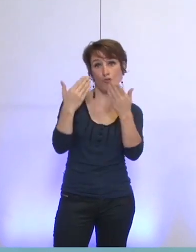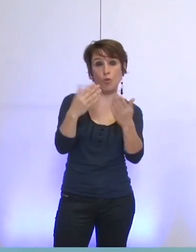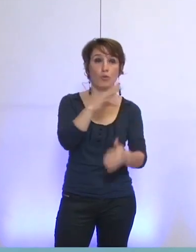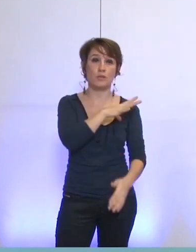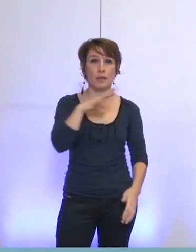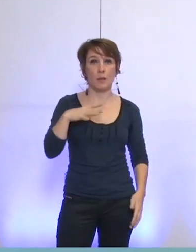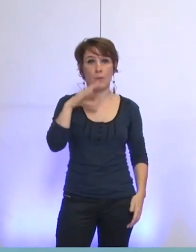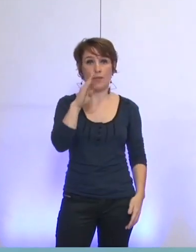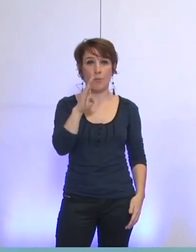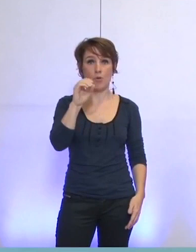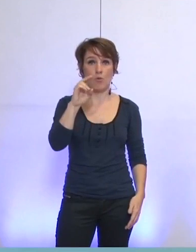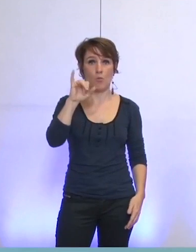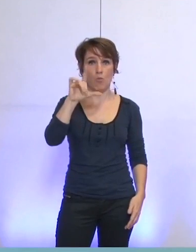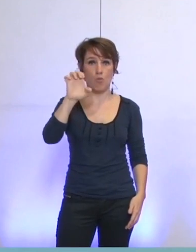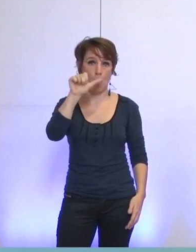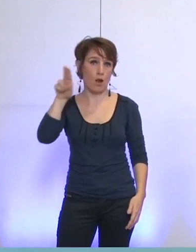-Vaune Boileau